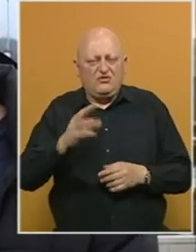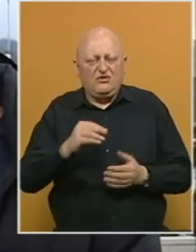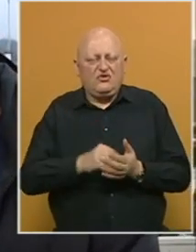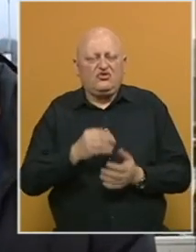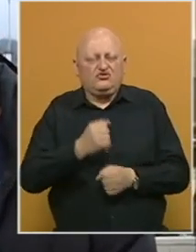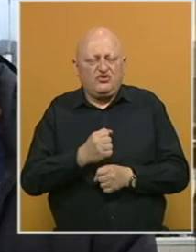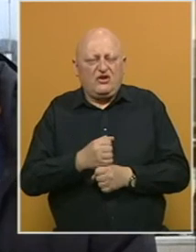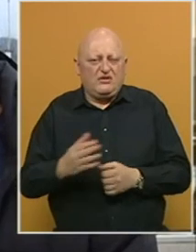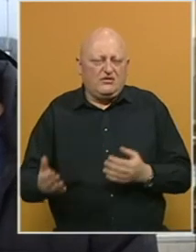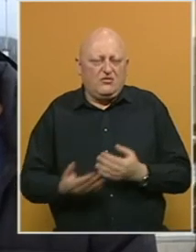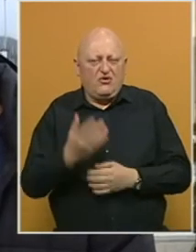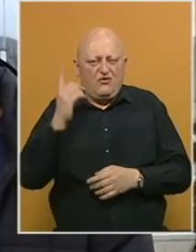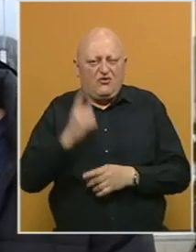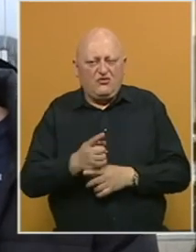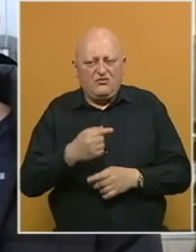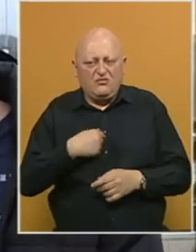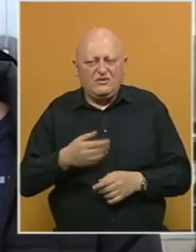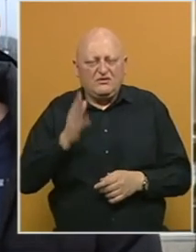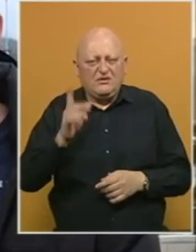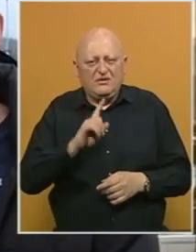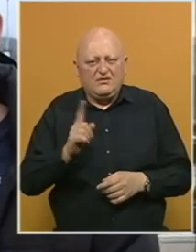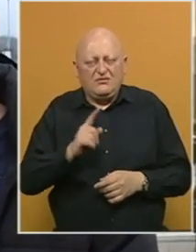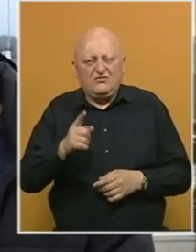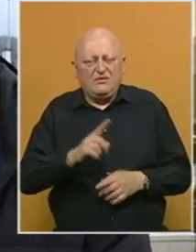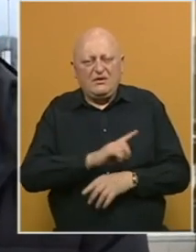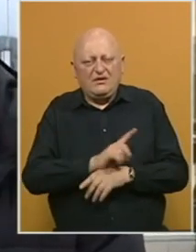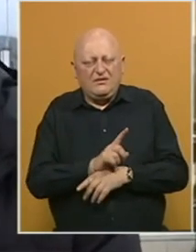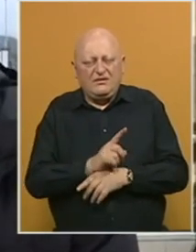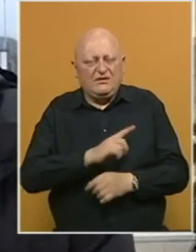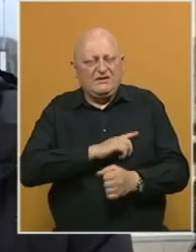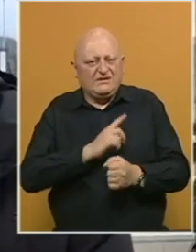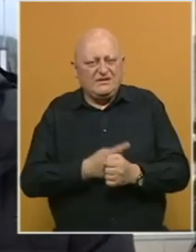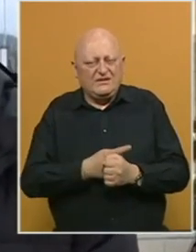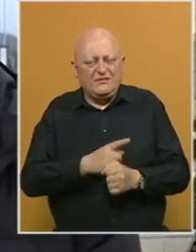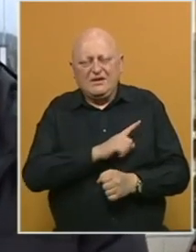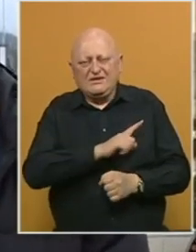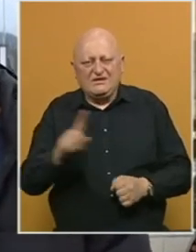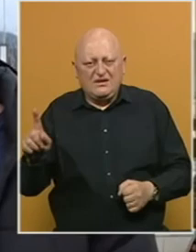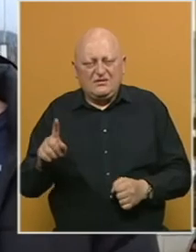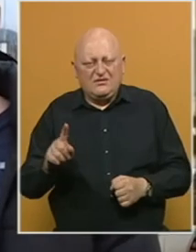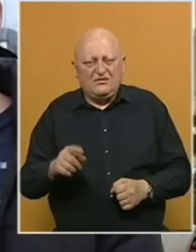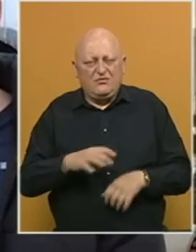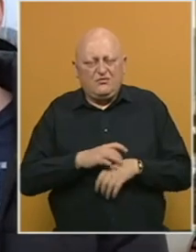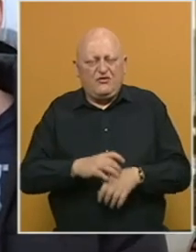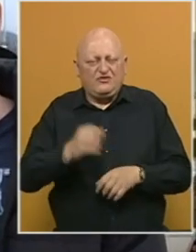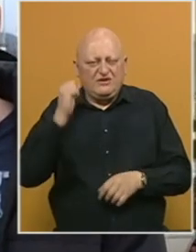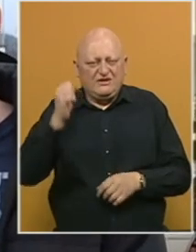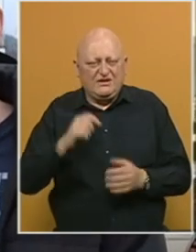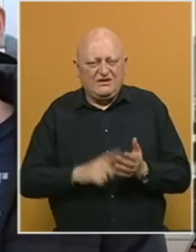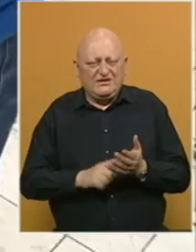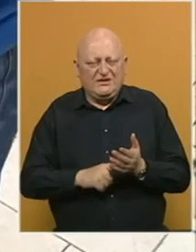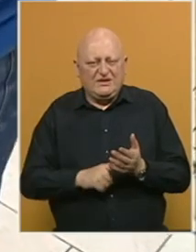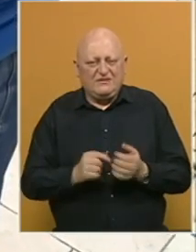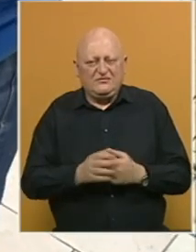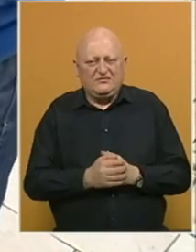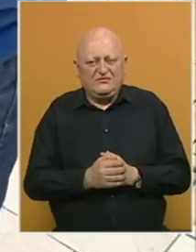dorade i ponovo da odluči o tom istom predmetu. Dakle, nikakva u ovom trenutku nema na snazi zabrana provuđena štrajka sindikatu da se ne pravi.